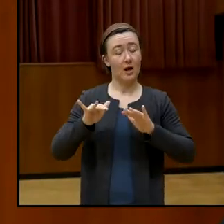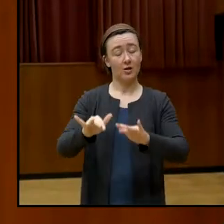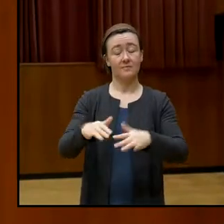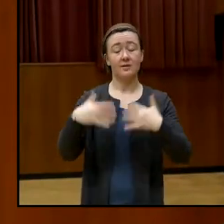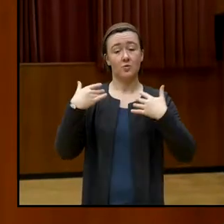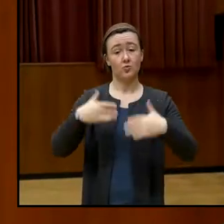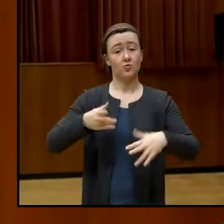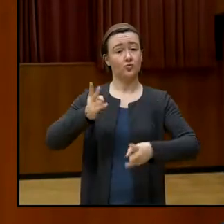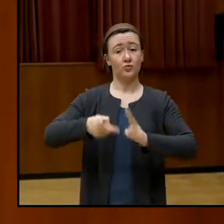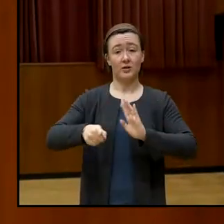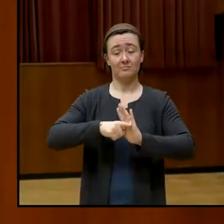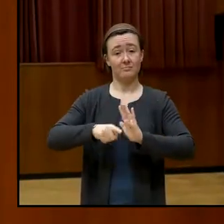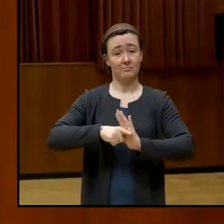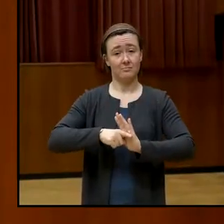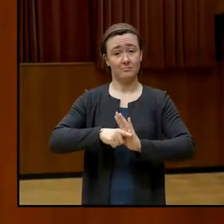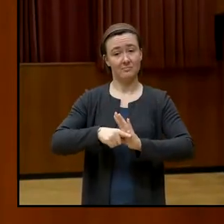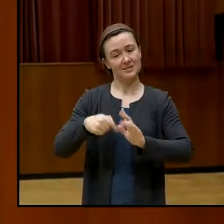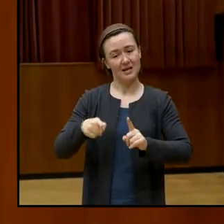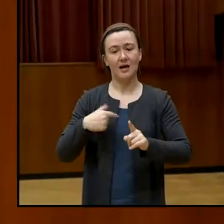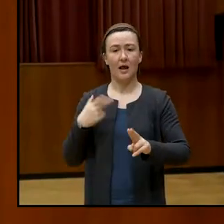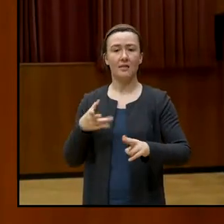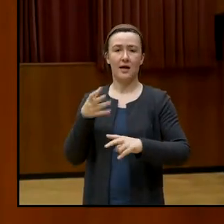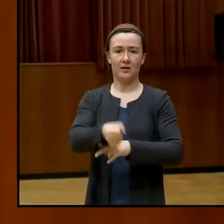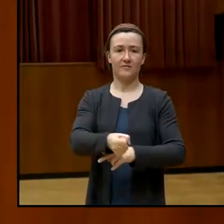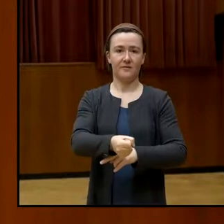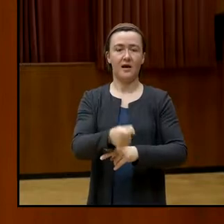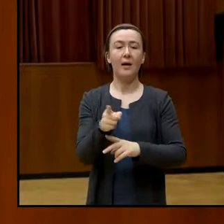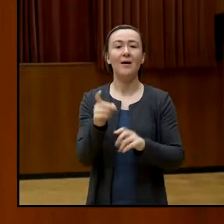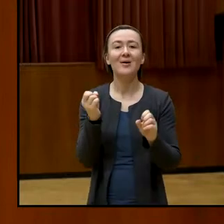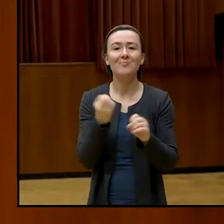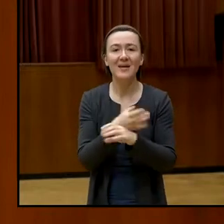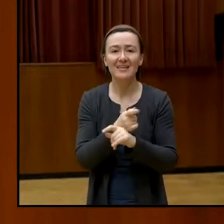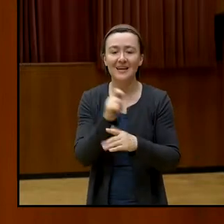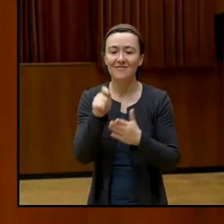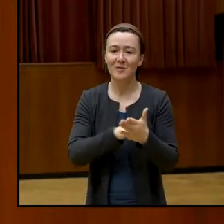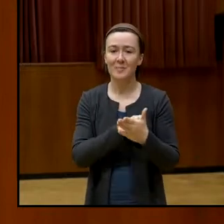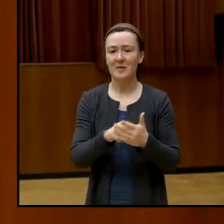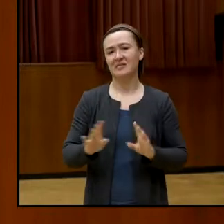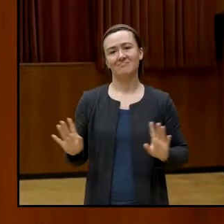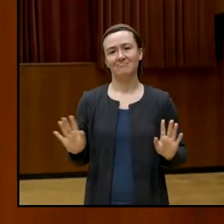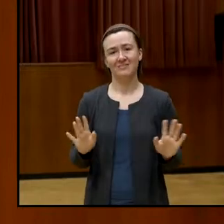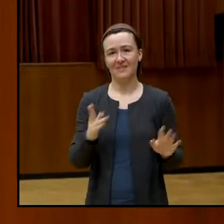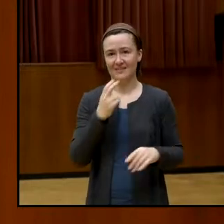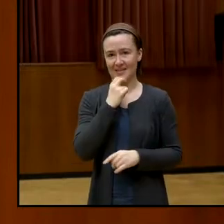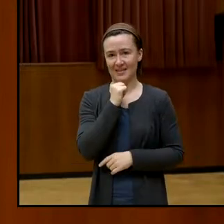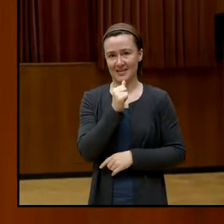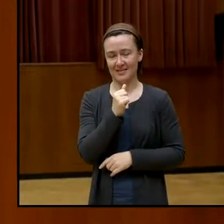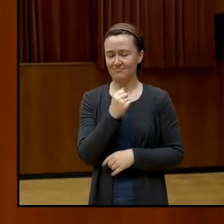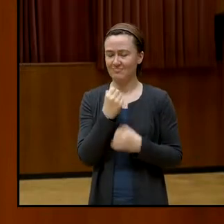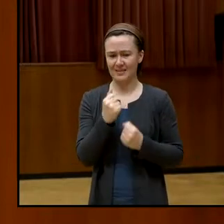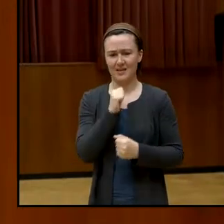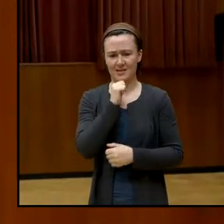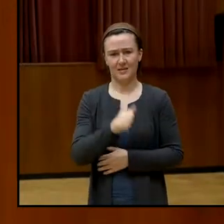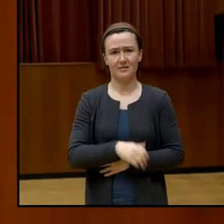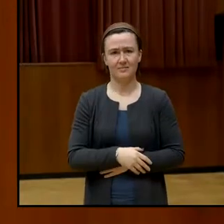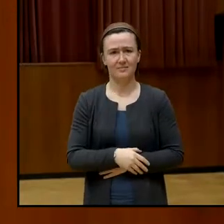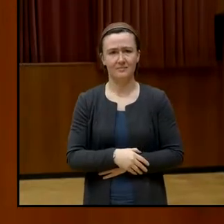Medien zu verbieten, würde ich generell nicht wollen. Nämlich ganz sicher nicht.